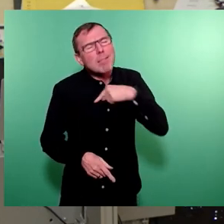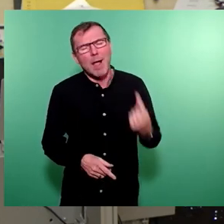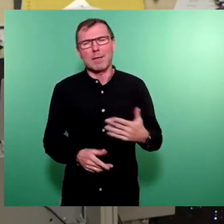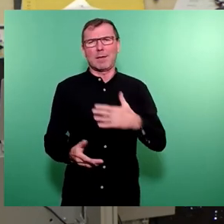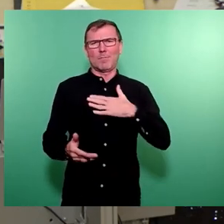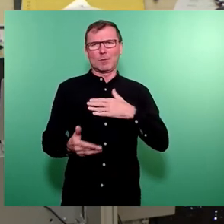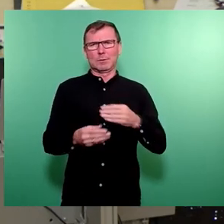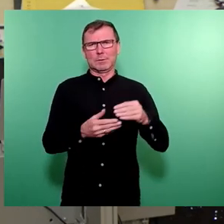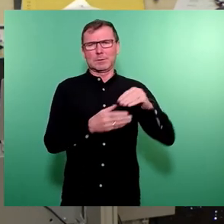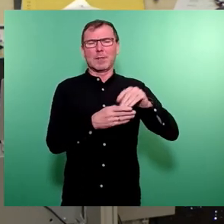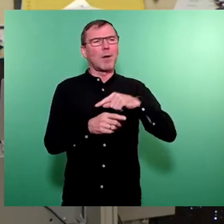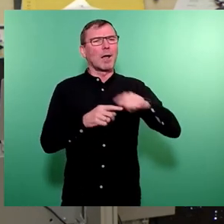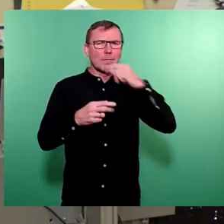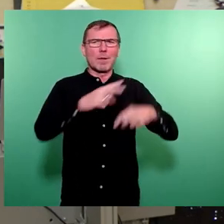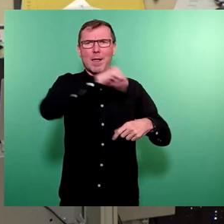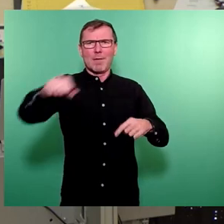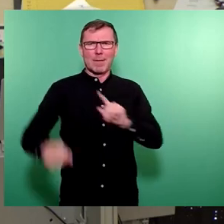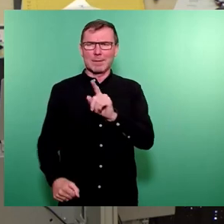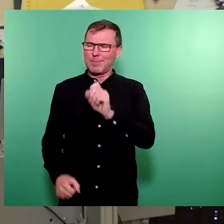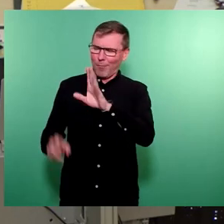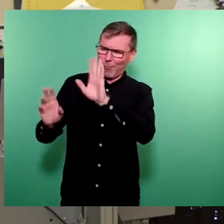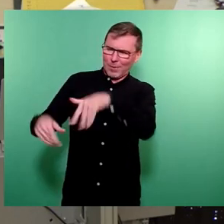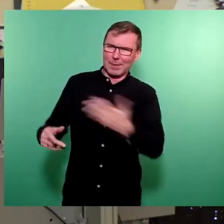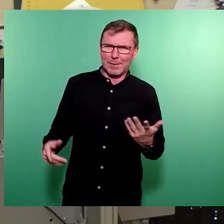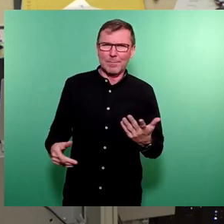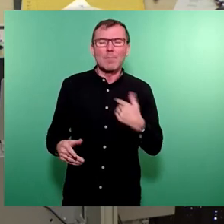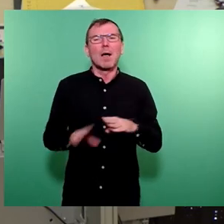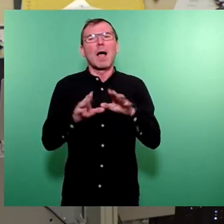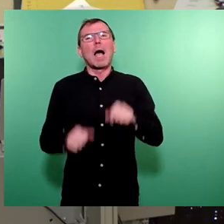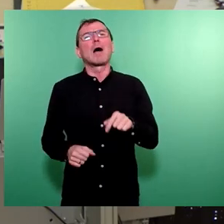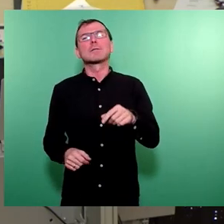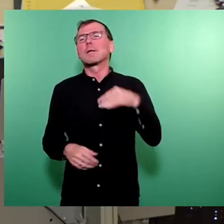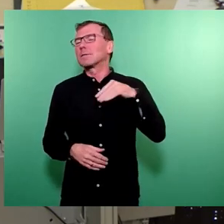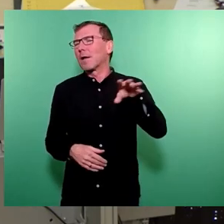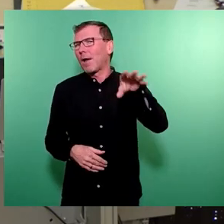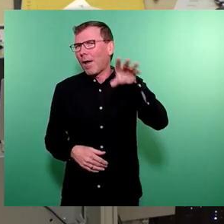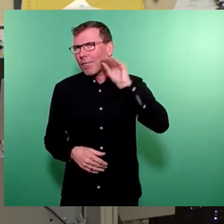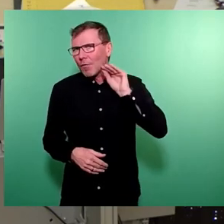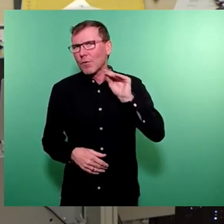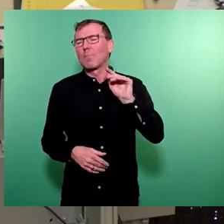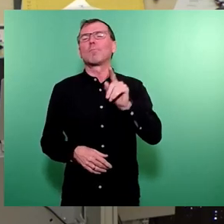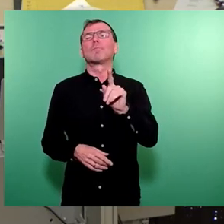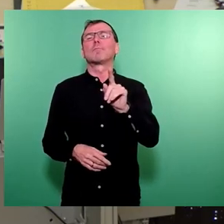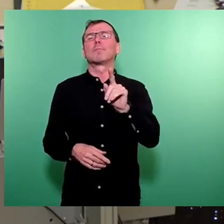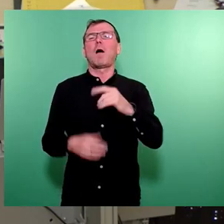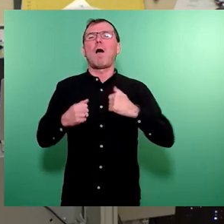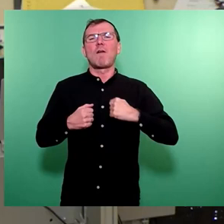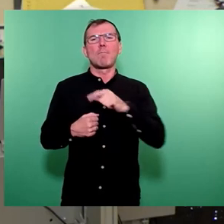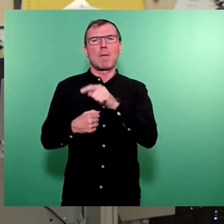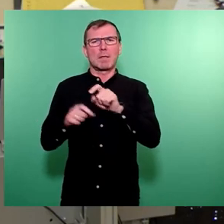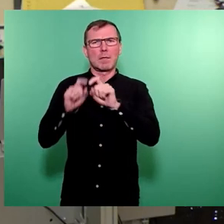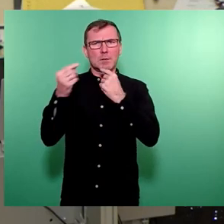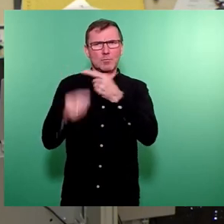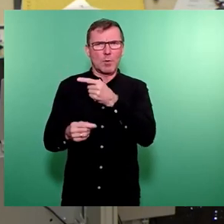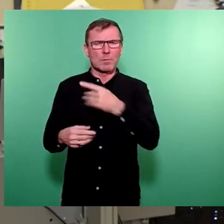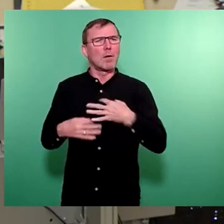werden von anderen. Aber wir haben den Haushalt vernommen und es wurde von den Bädern geschrien, wir brauchen